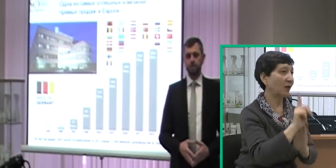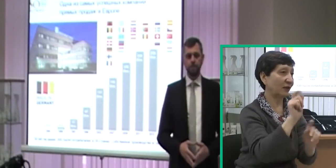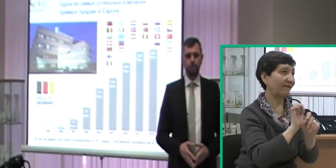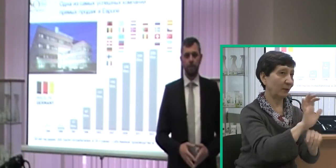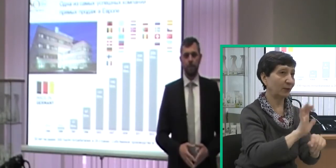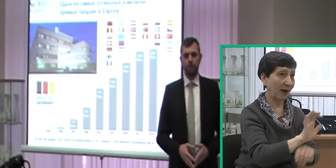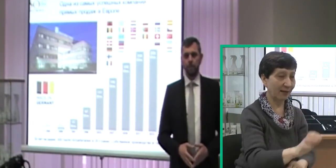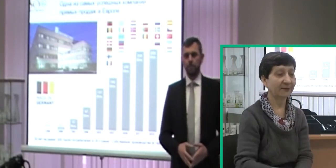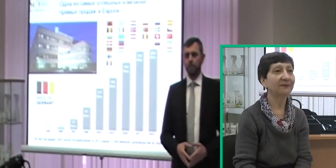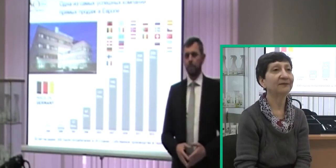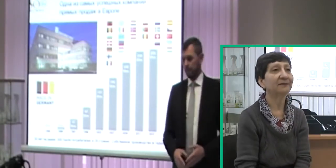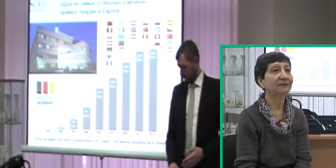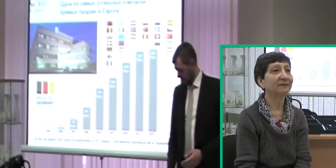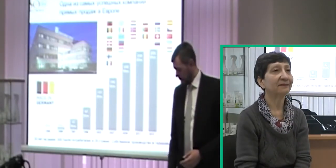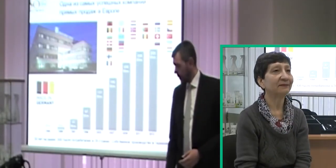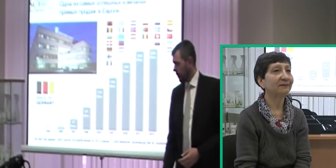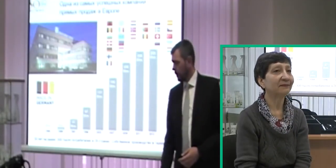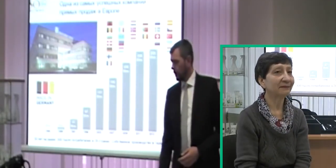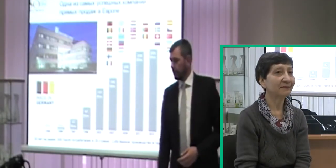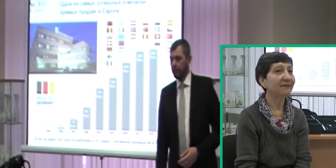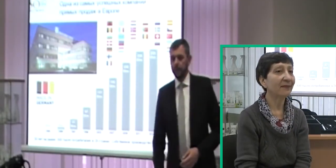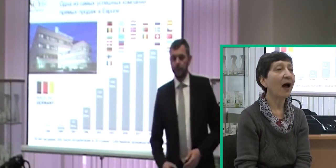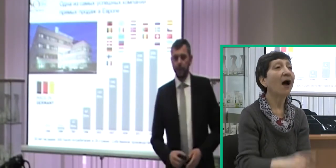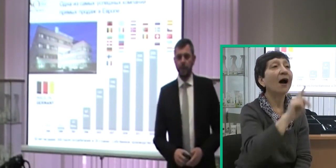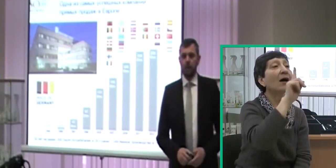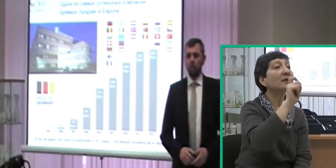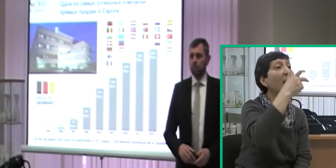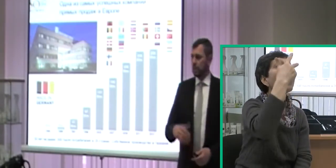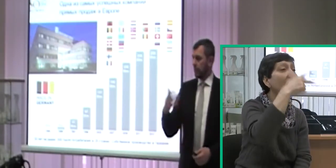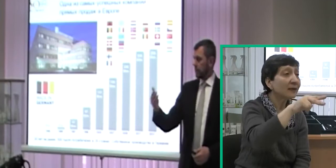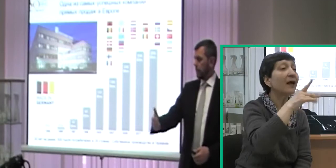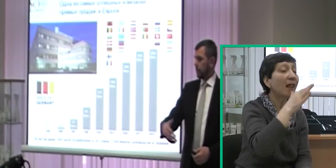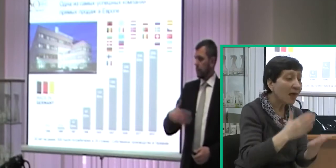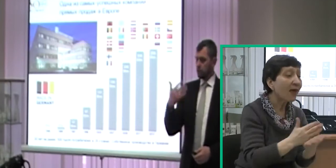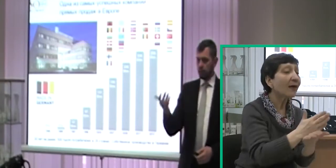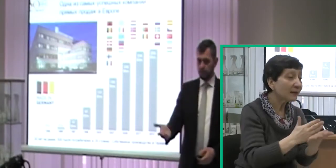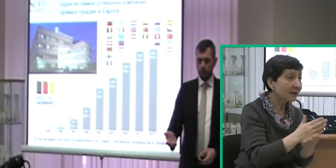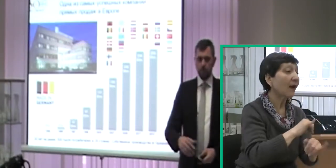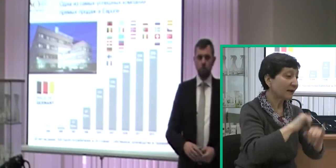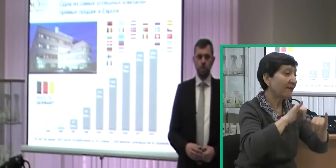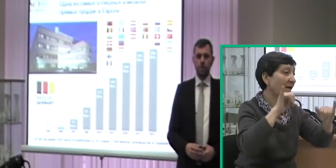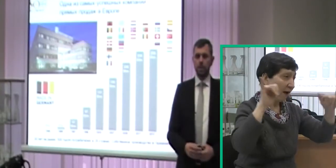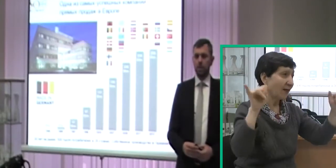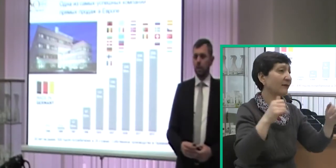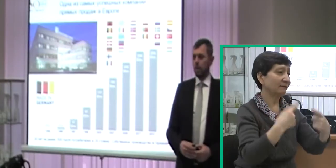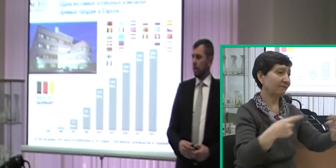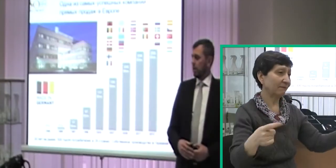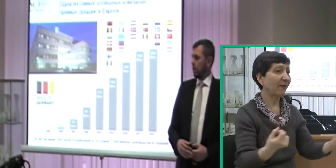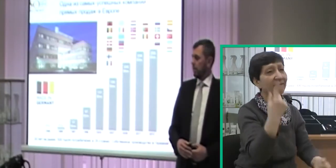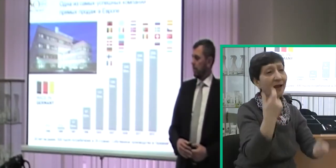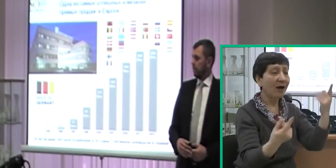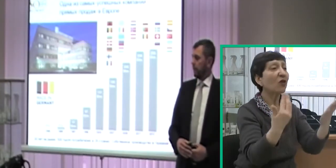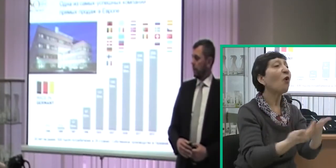& Но за 30 лет, конечно, развивалась очень сильно.